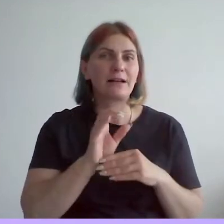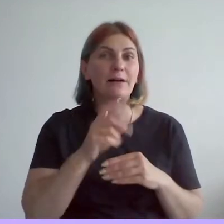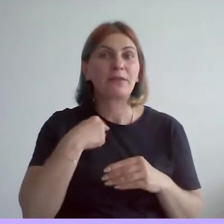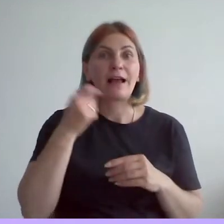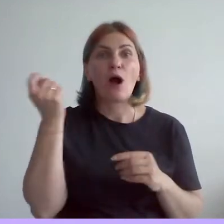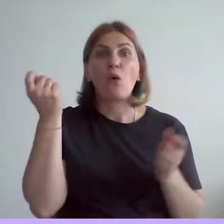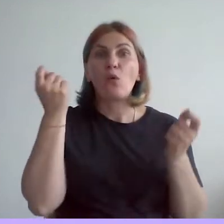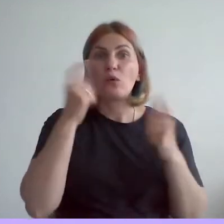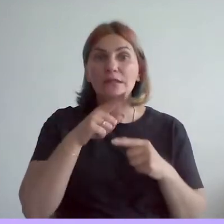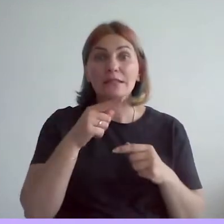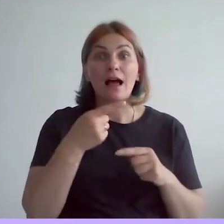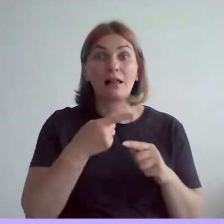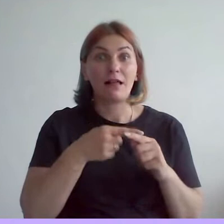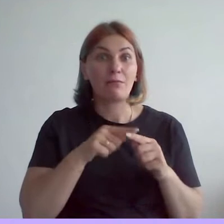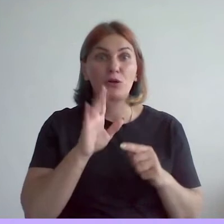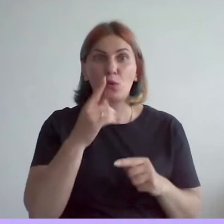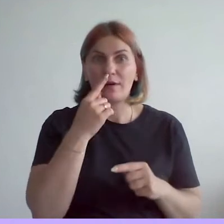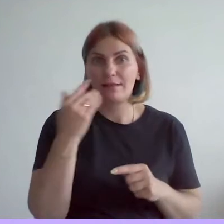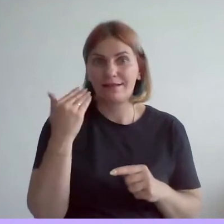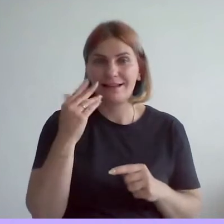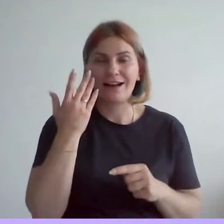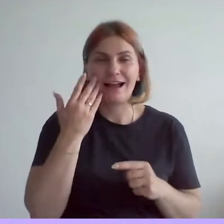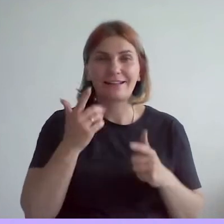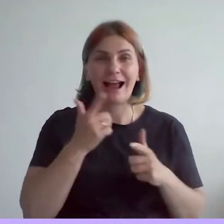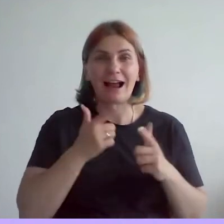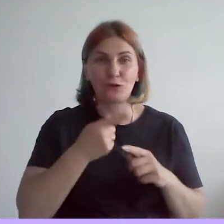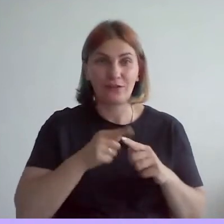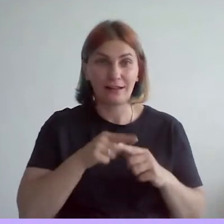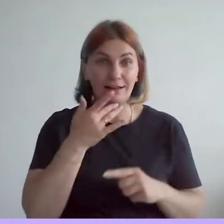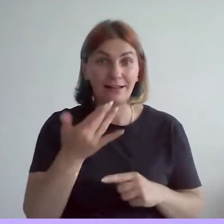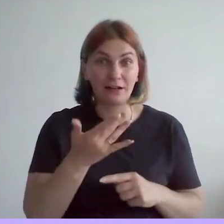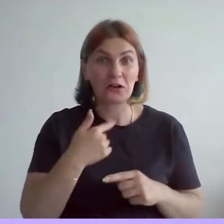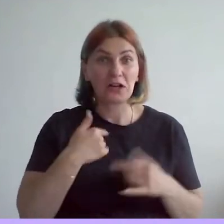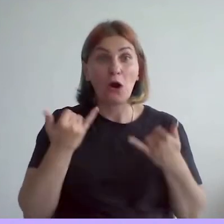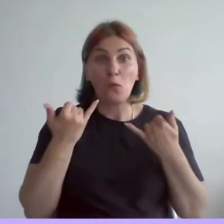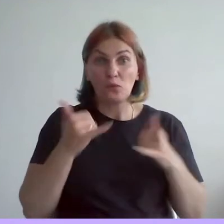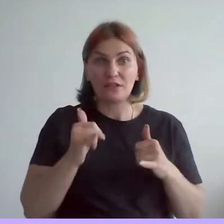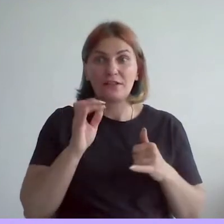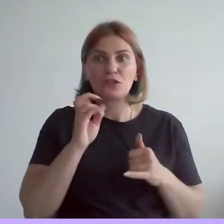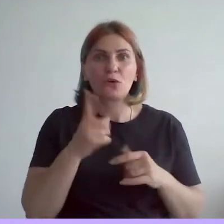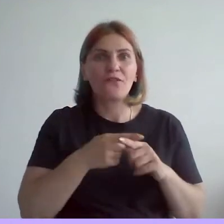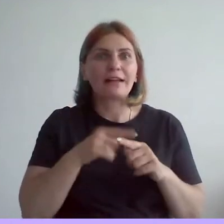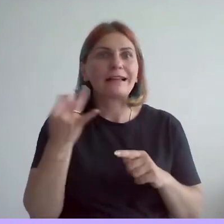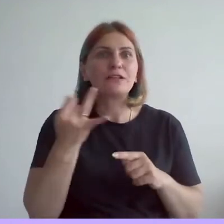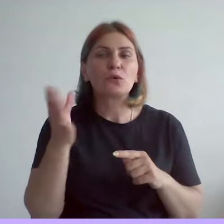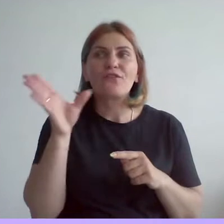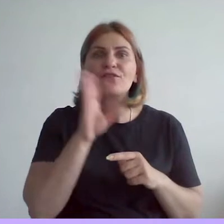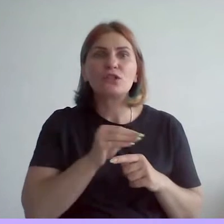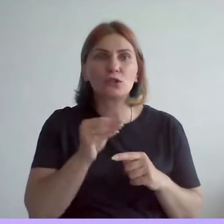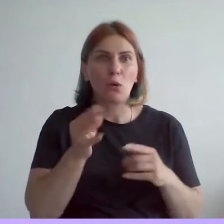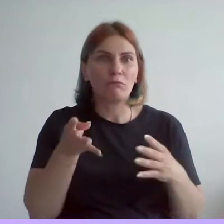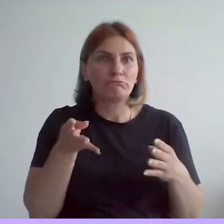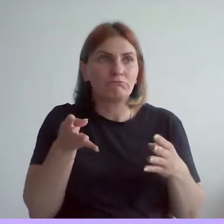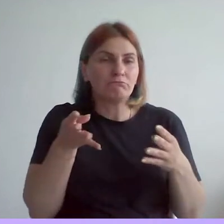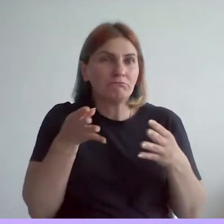во время подготовки к этой лекции. И в очередной раз удивилась, как в истории все переплетается. Дело в том, что мы в